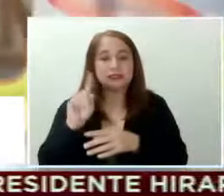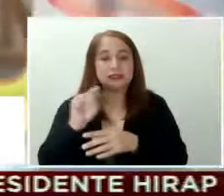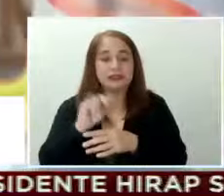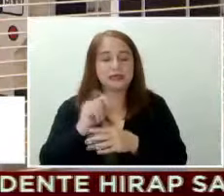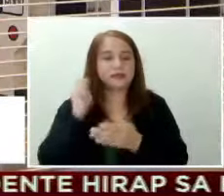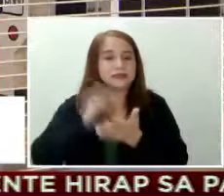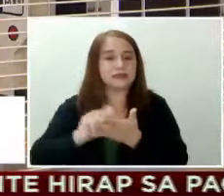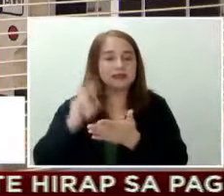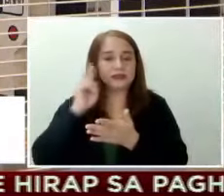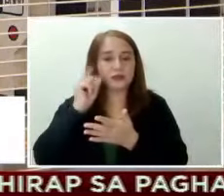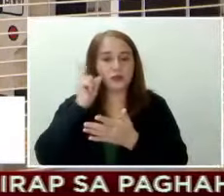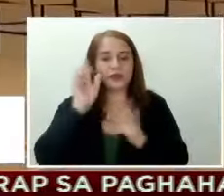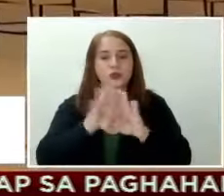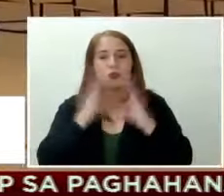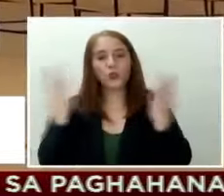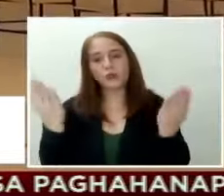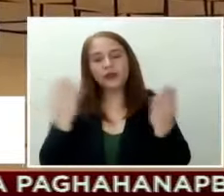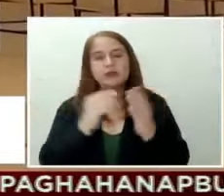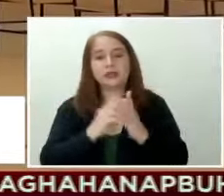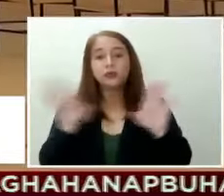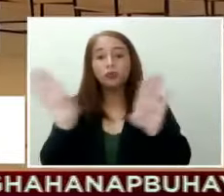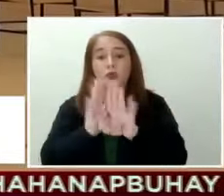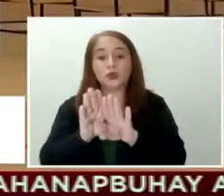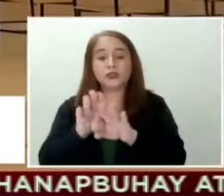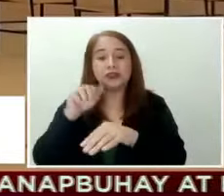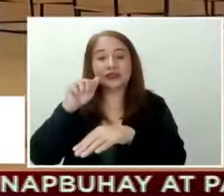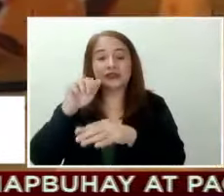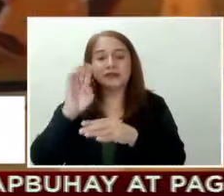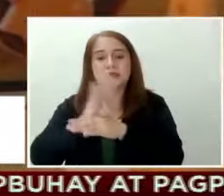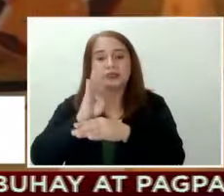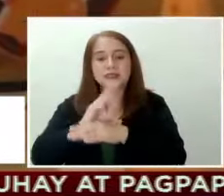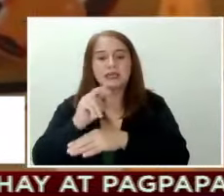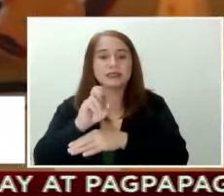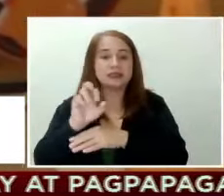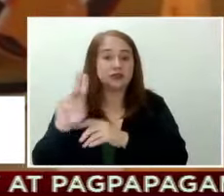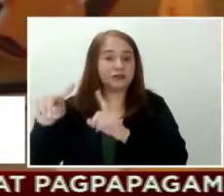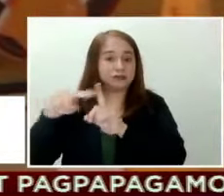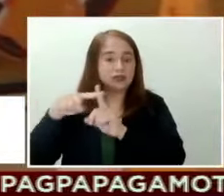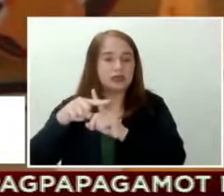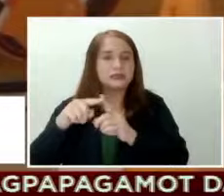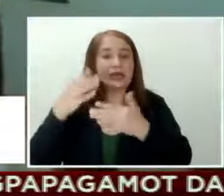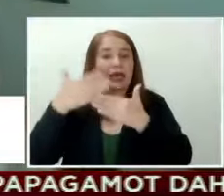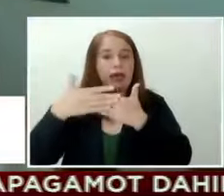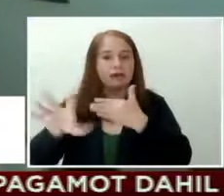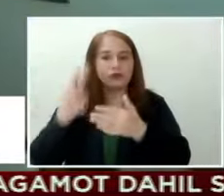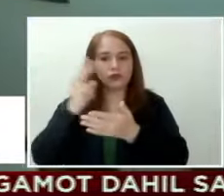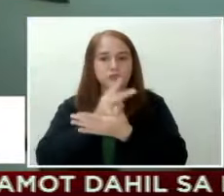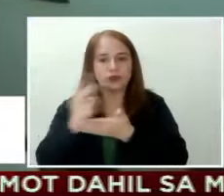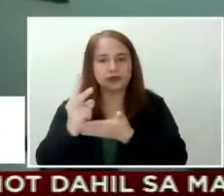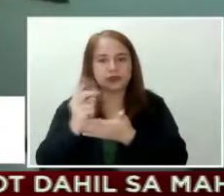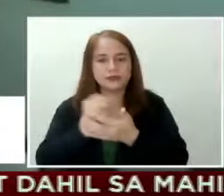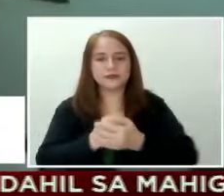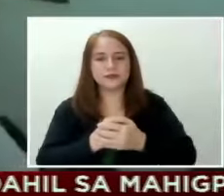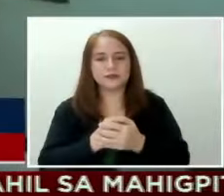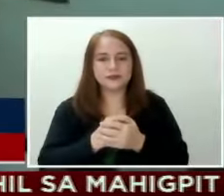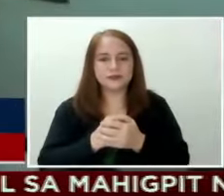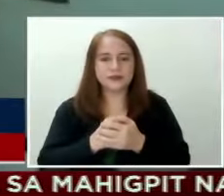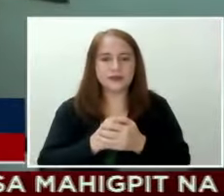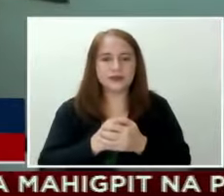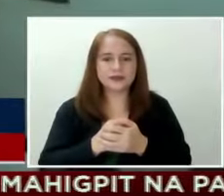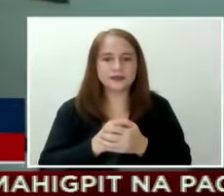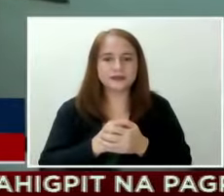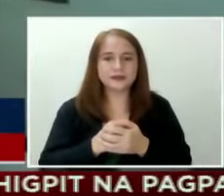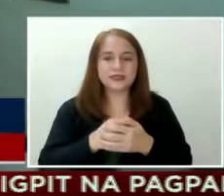na muling buksan ang mga isinarang negosyo sa NCR Plus Bubble pagkatapos ng dalawang linggo. Itong mga